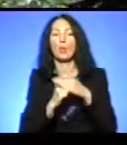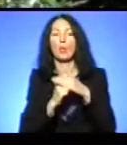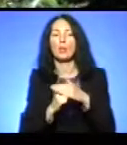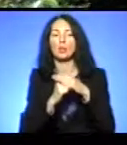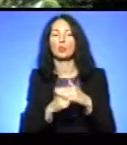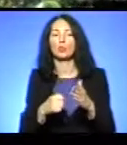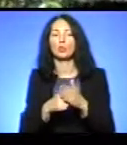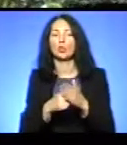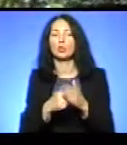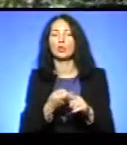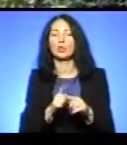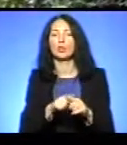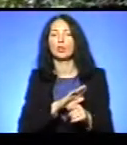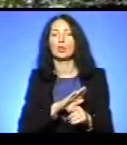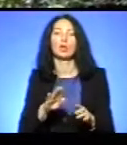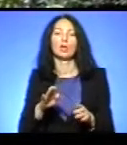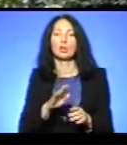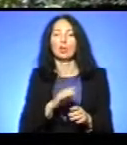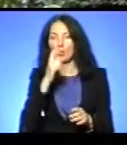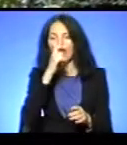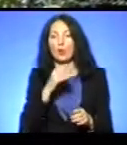виконує свою роботу.